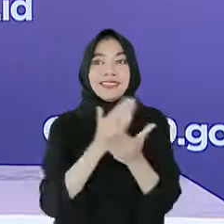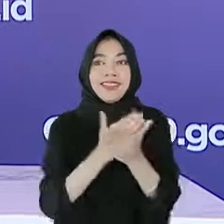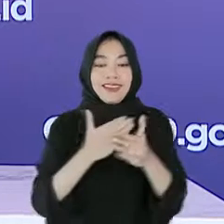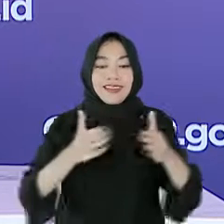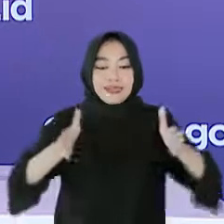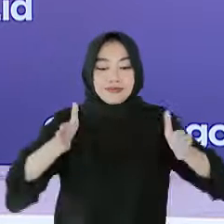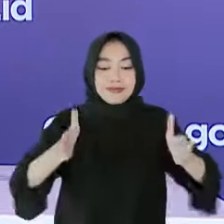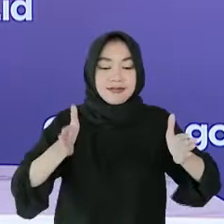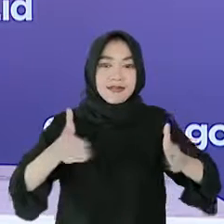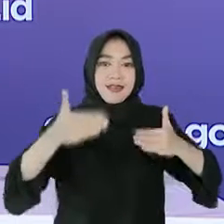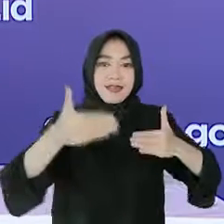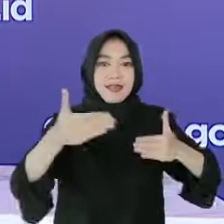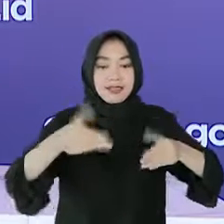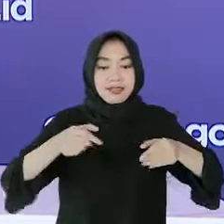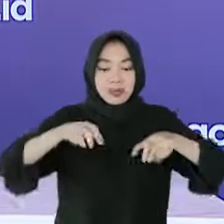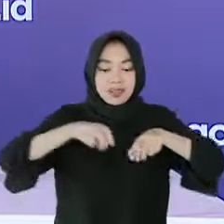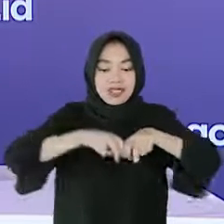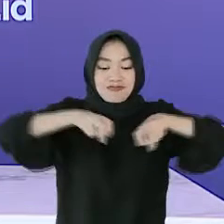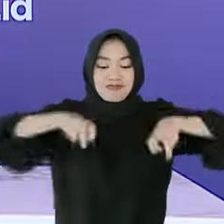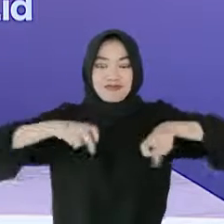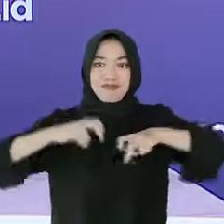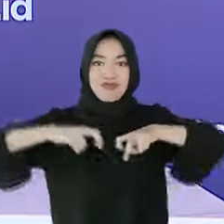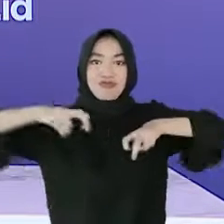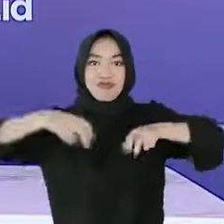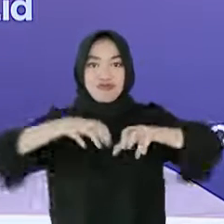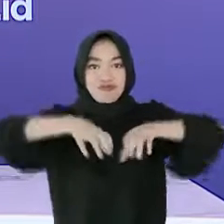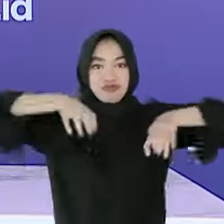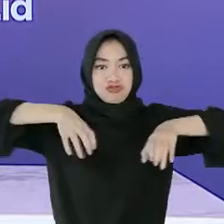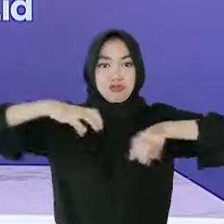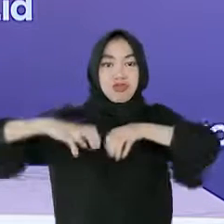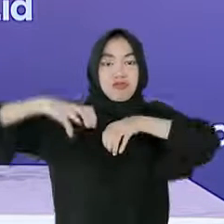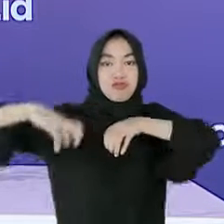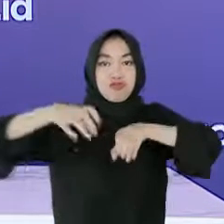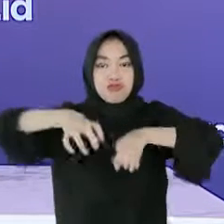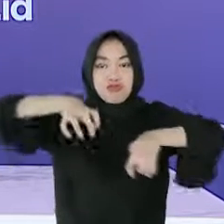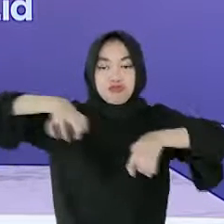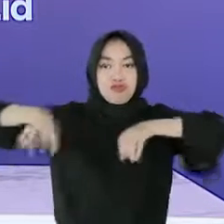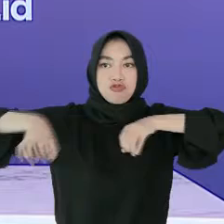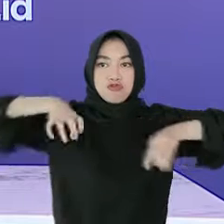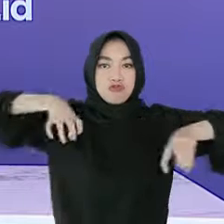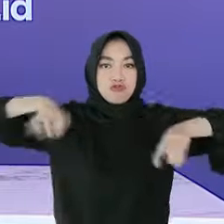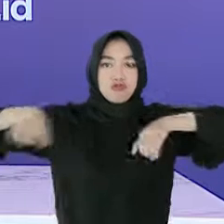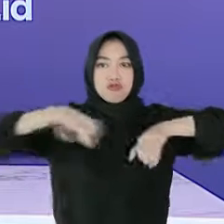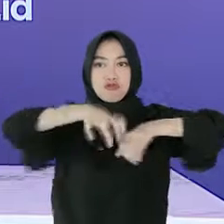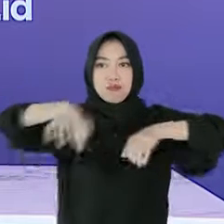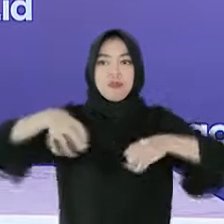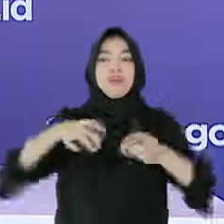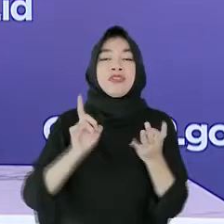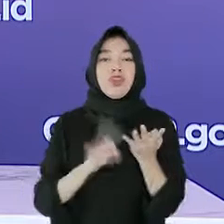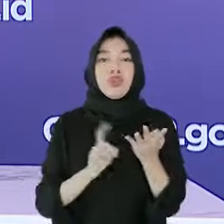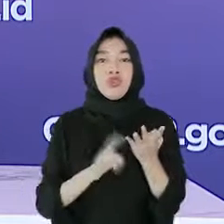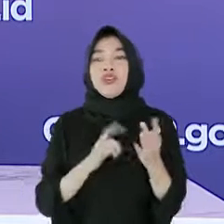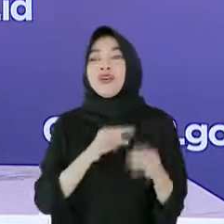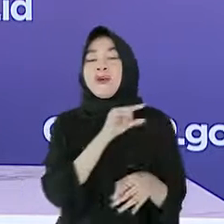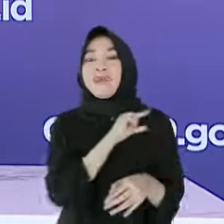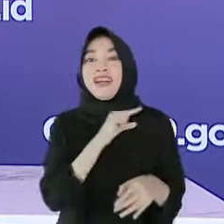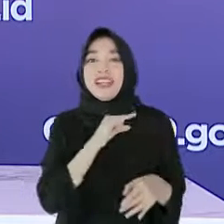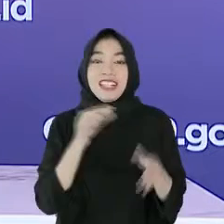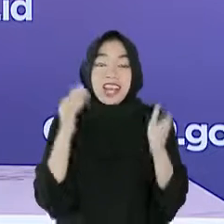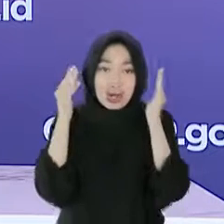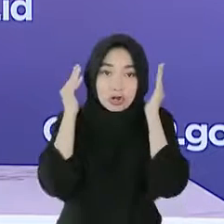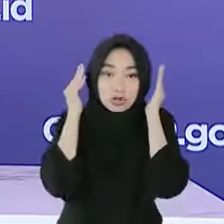memudahkan partisipan menjaga jarak minimal 1,5 meter. Kemudian, membuat panitia khusus yang bertanggung jawab